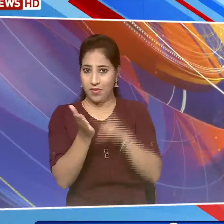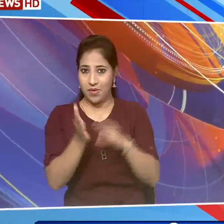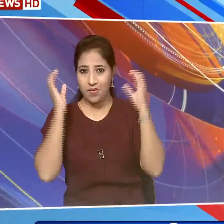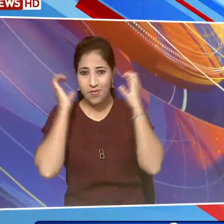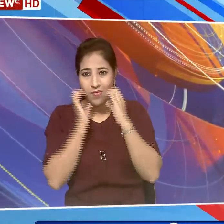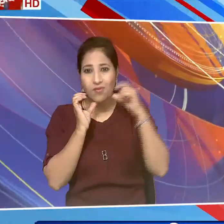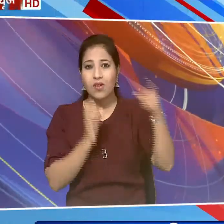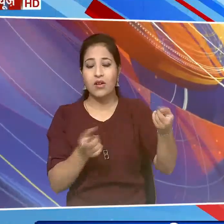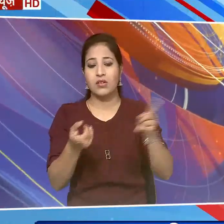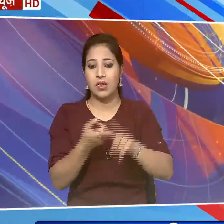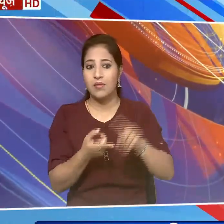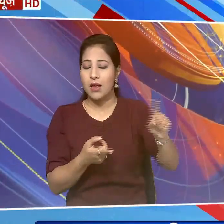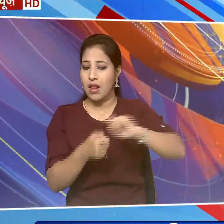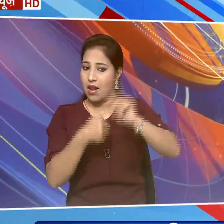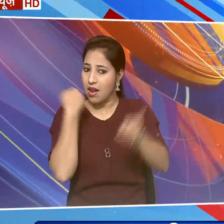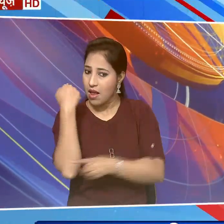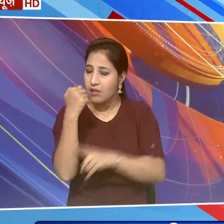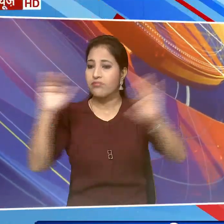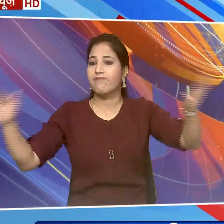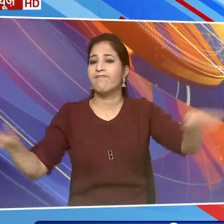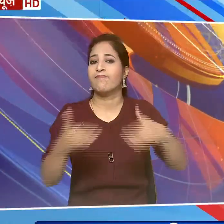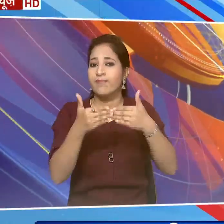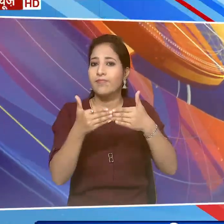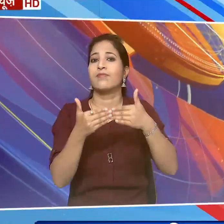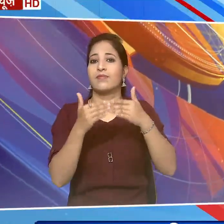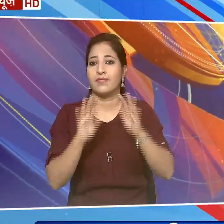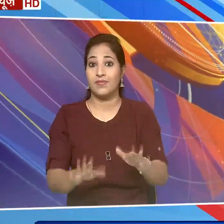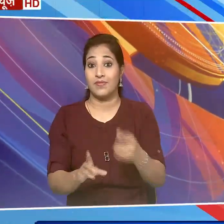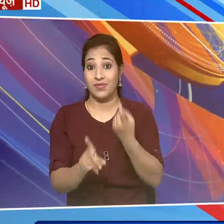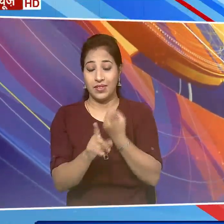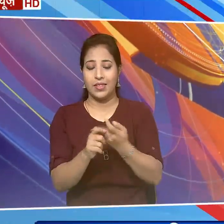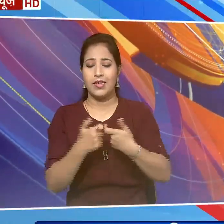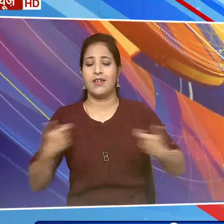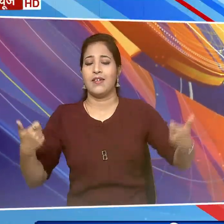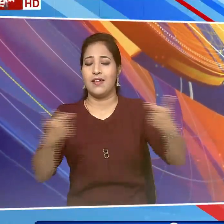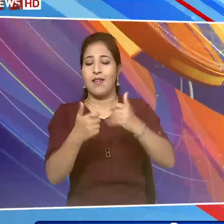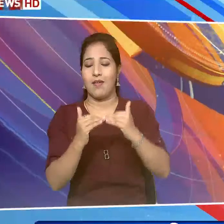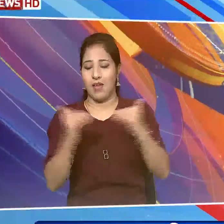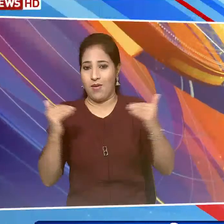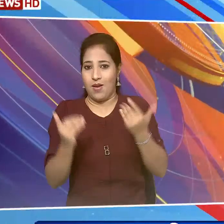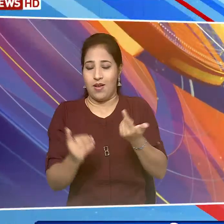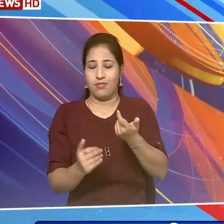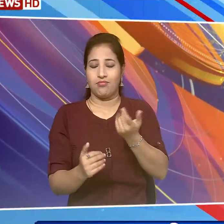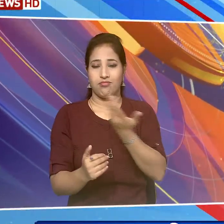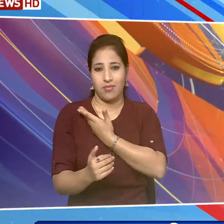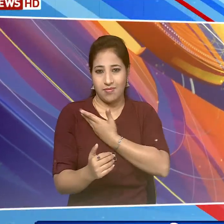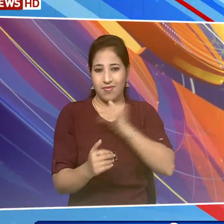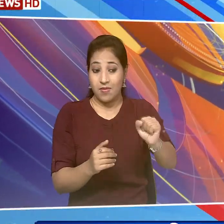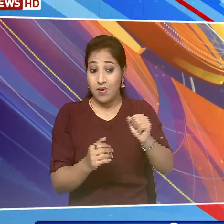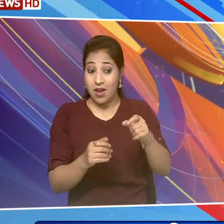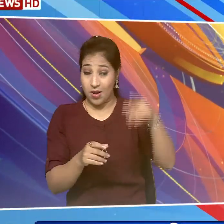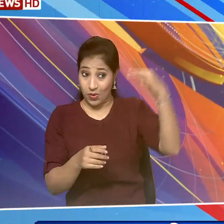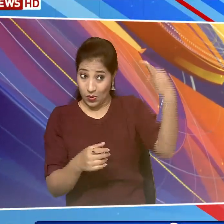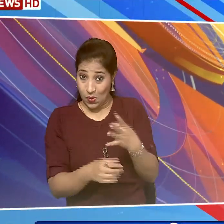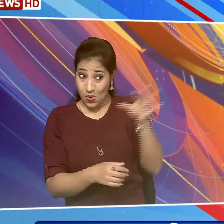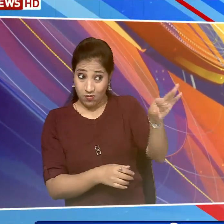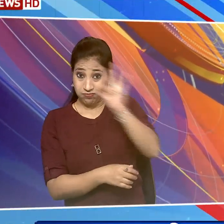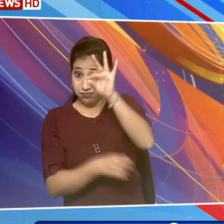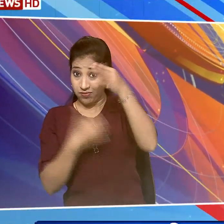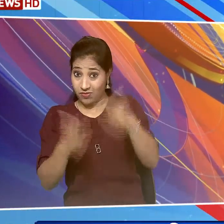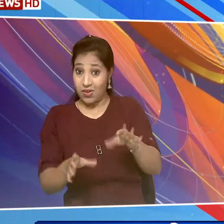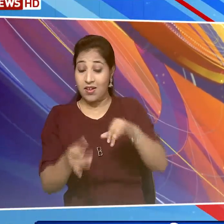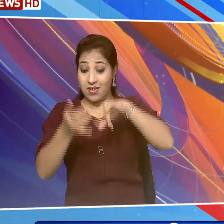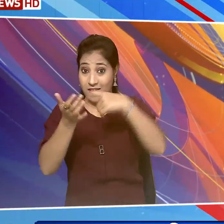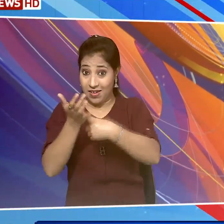के तौर पर अपनी अंतिम मुलाकात करेंगी कंजर्वेटिव पार्टी का नया नेता चुने जाने के बाद रिशी सुनक ने